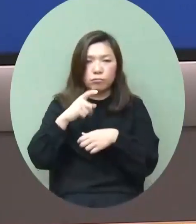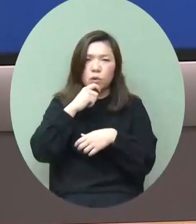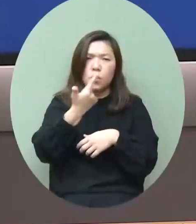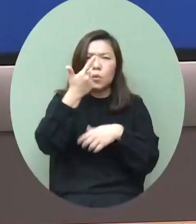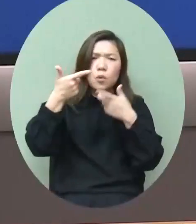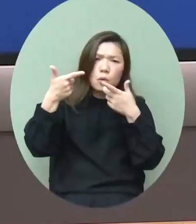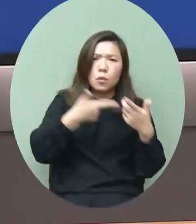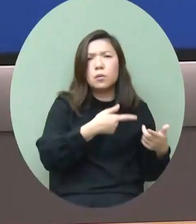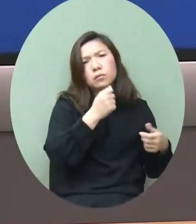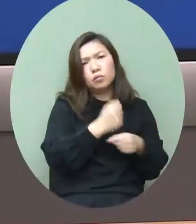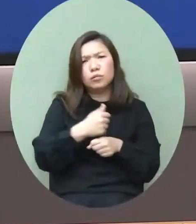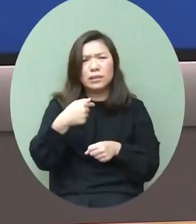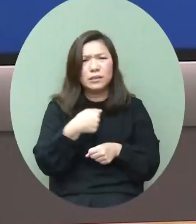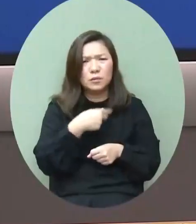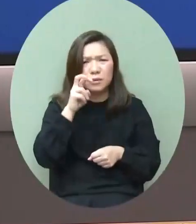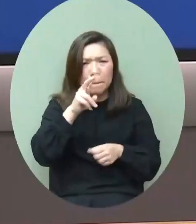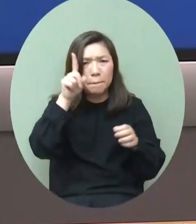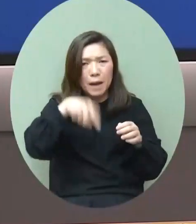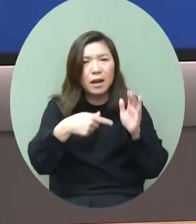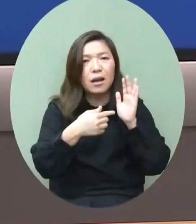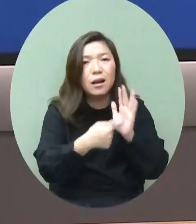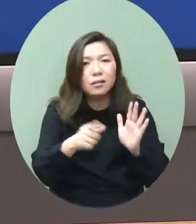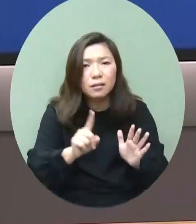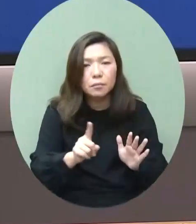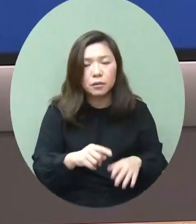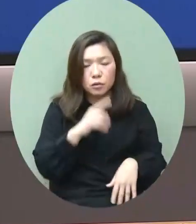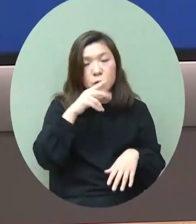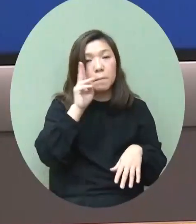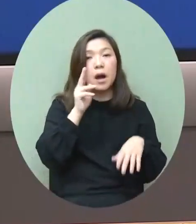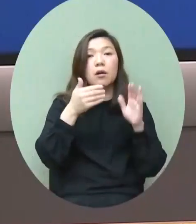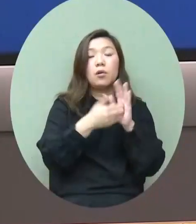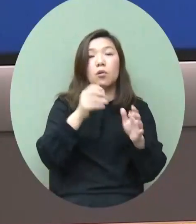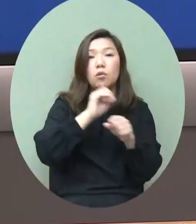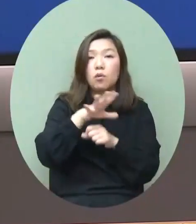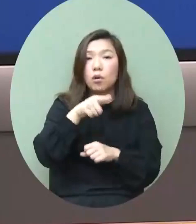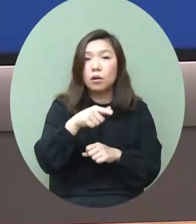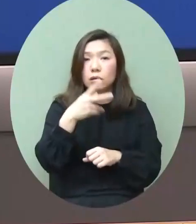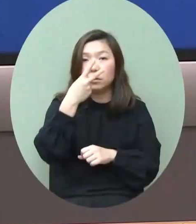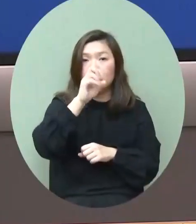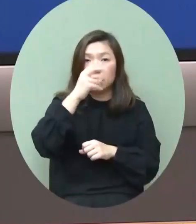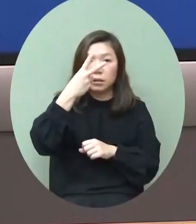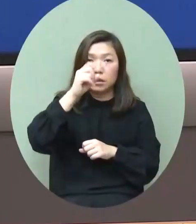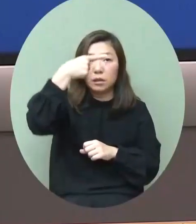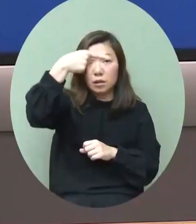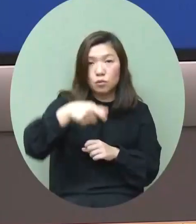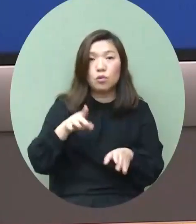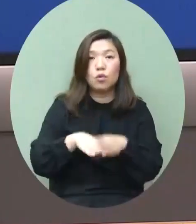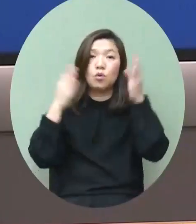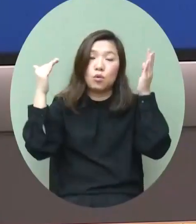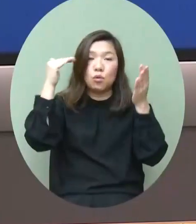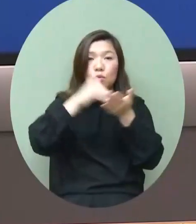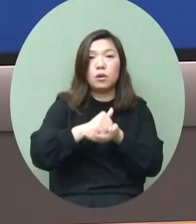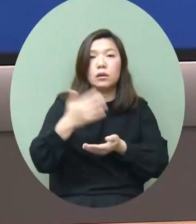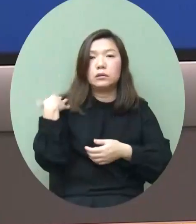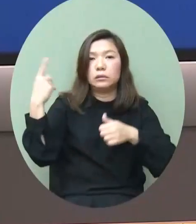才見到成效同樣地在抗擊疫情那裡我們由2020年1月開始最初